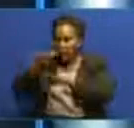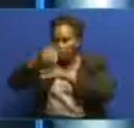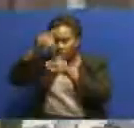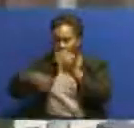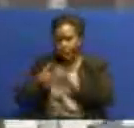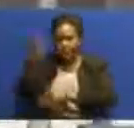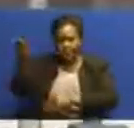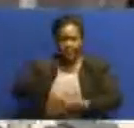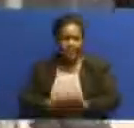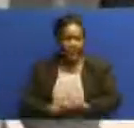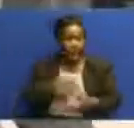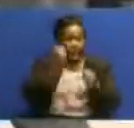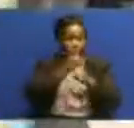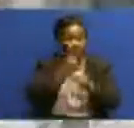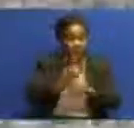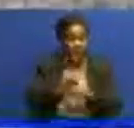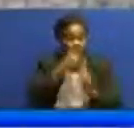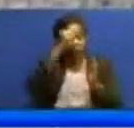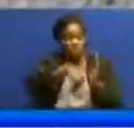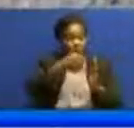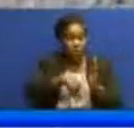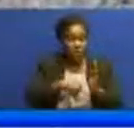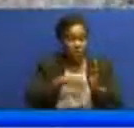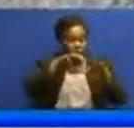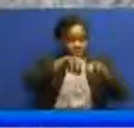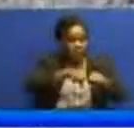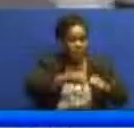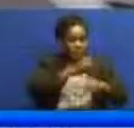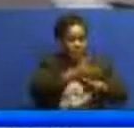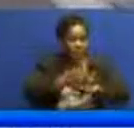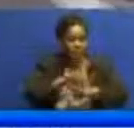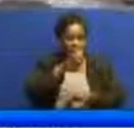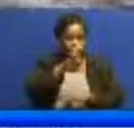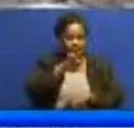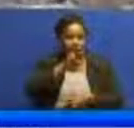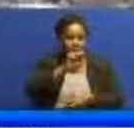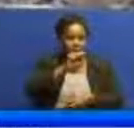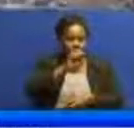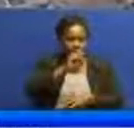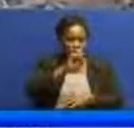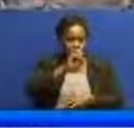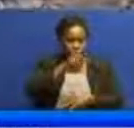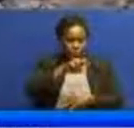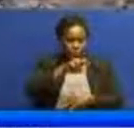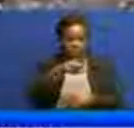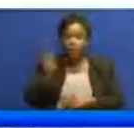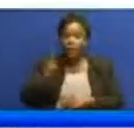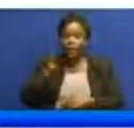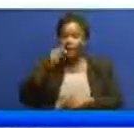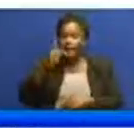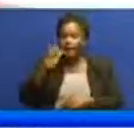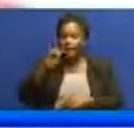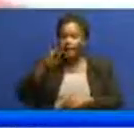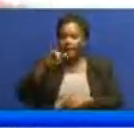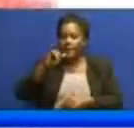hawani wafanya kazi wa mgodi unomiliki wana kampunya eversoni limited kijicha msege wilanitarime waneleza kusikitisho na vamizo na